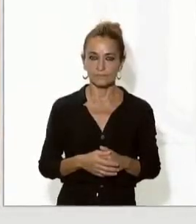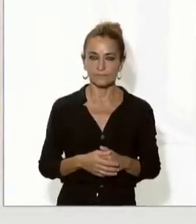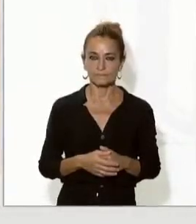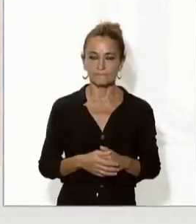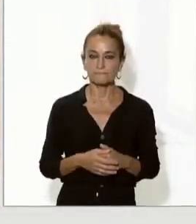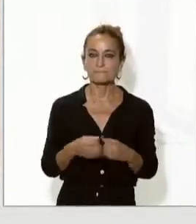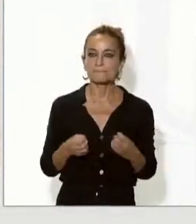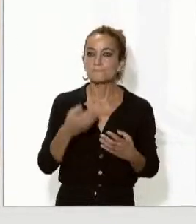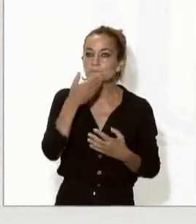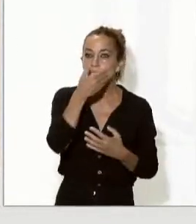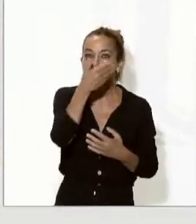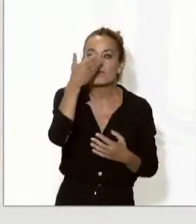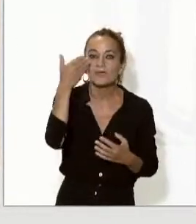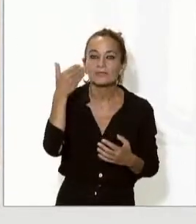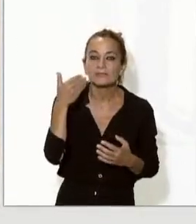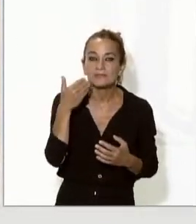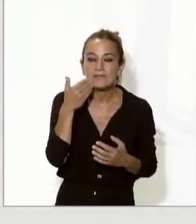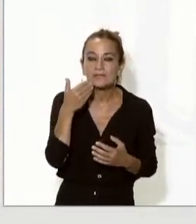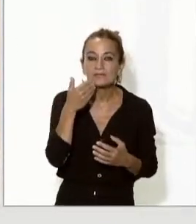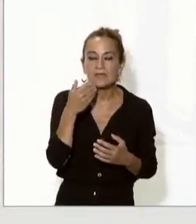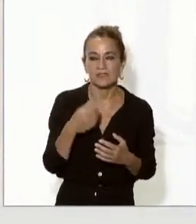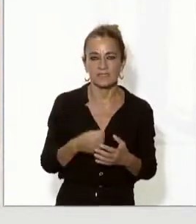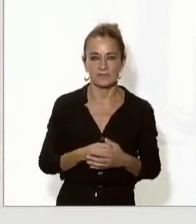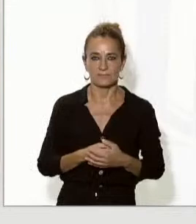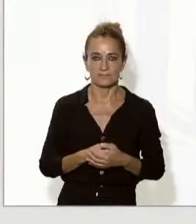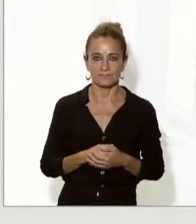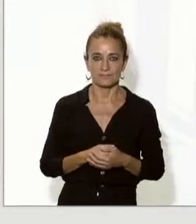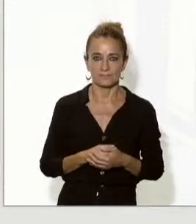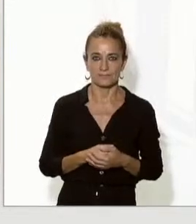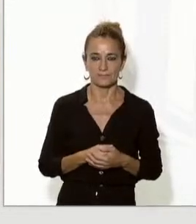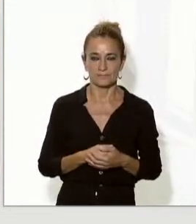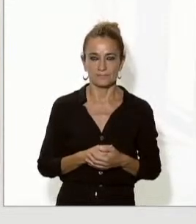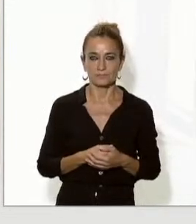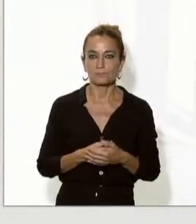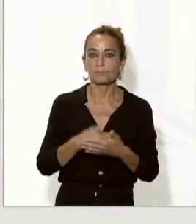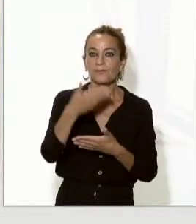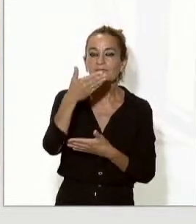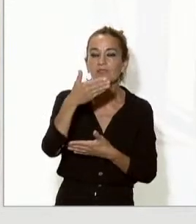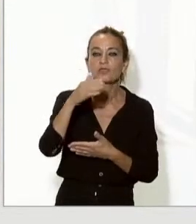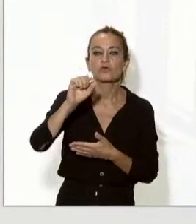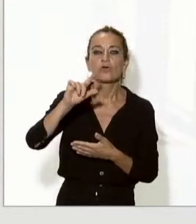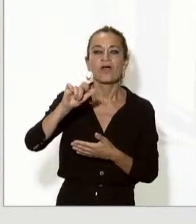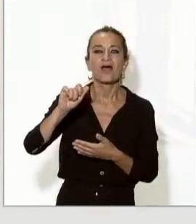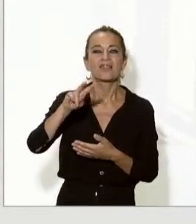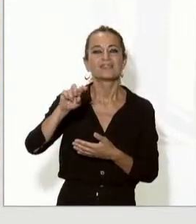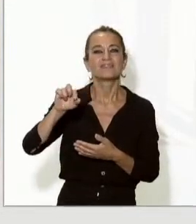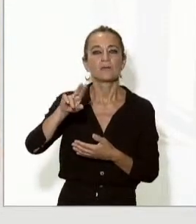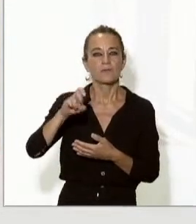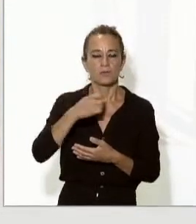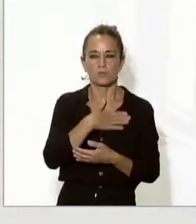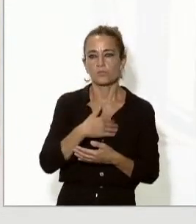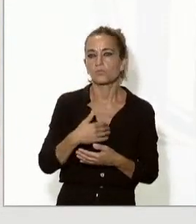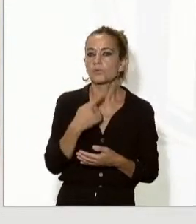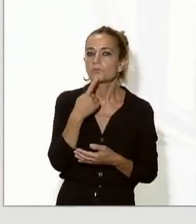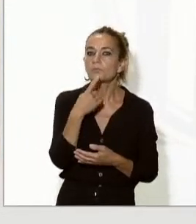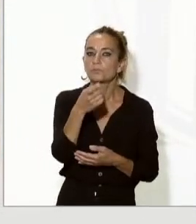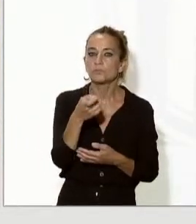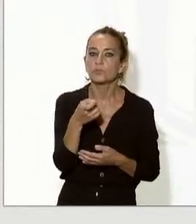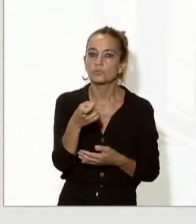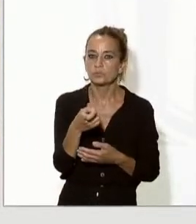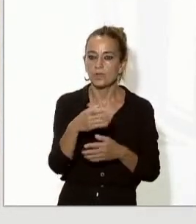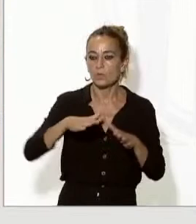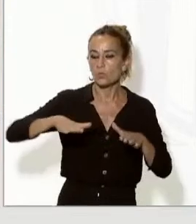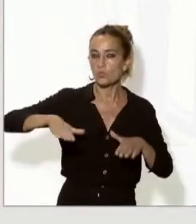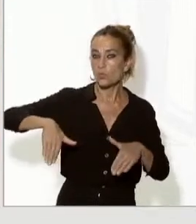Bona tarda, Gabriel Pérez, Altaveu. Jo li volia demanar un petit aclariment o un petit complement a l'última